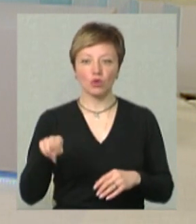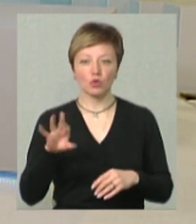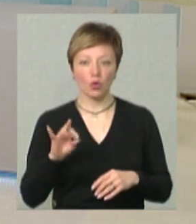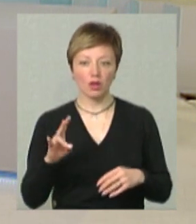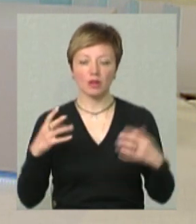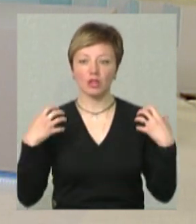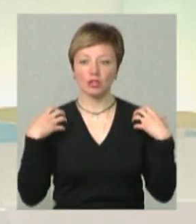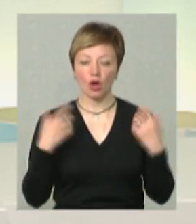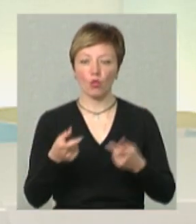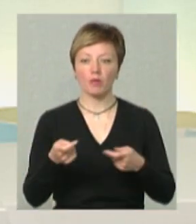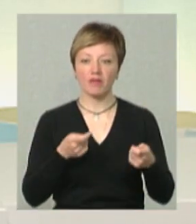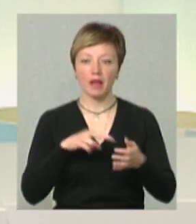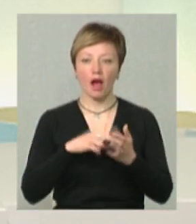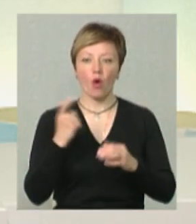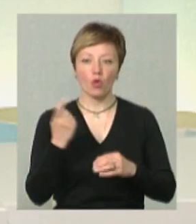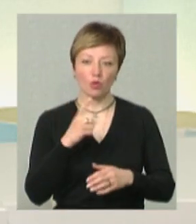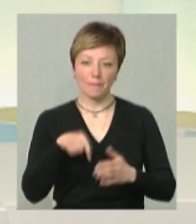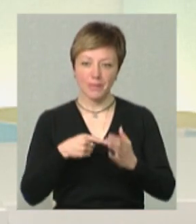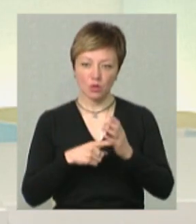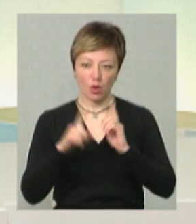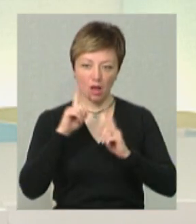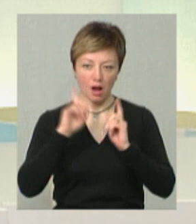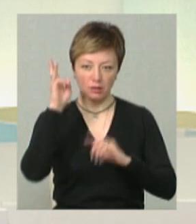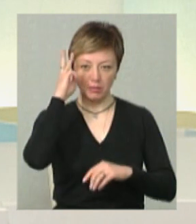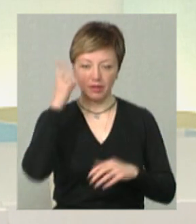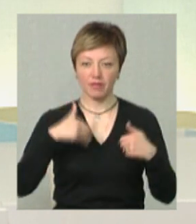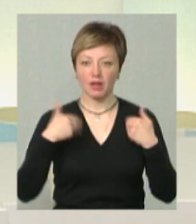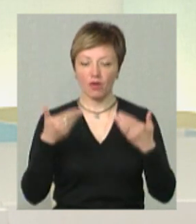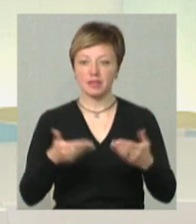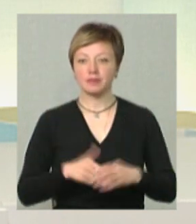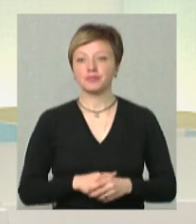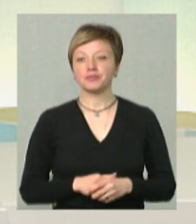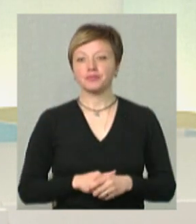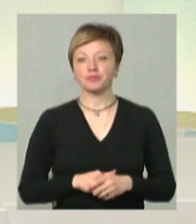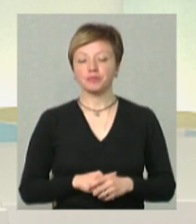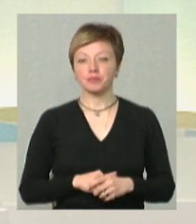начальниця управління економіки Хмельницької міської ради. Вітаю вас. Вітаю.